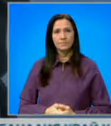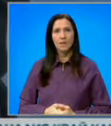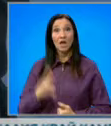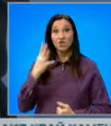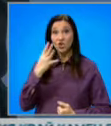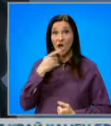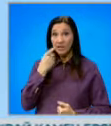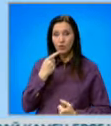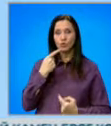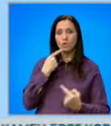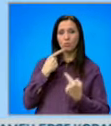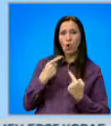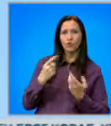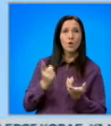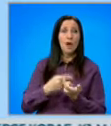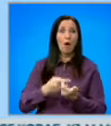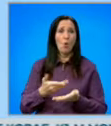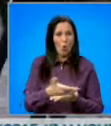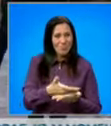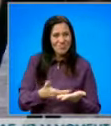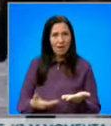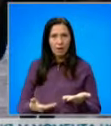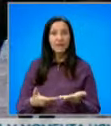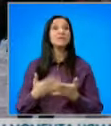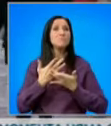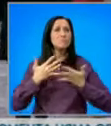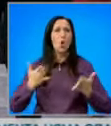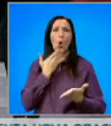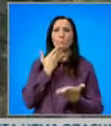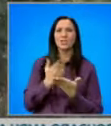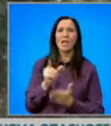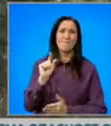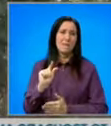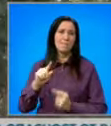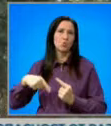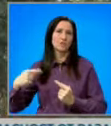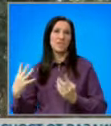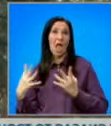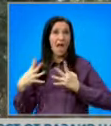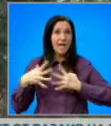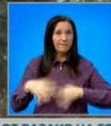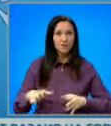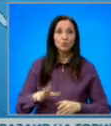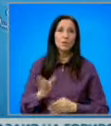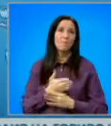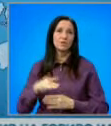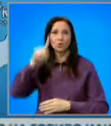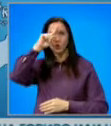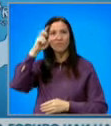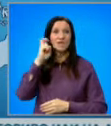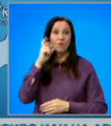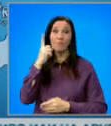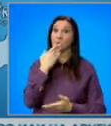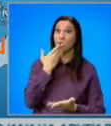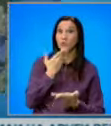Четири години, договор, няколко декларации, много обещания и минимално развитие на инфраструктурата между София и Скопия. Първото